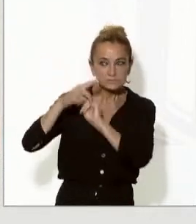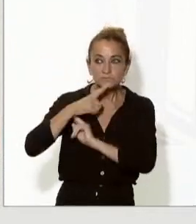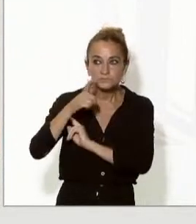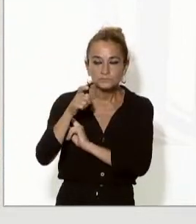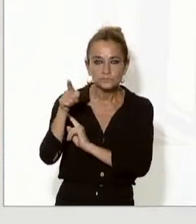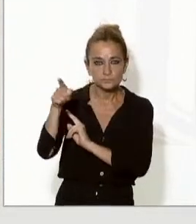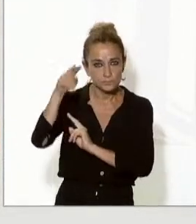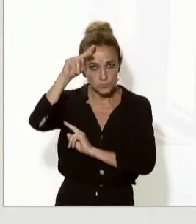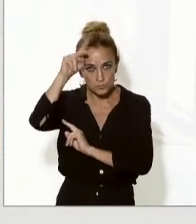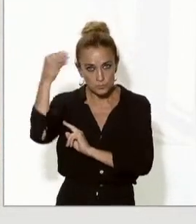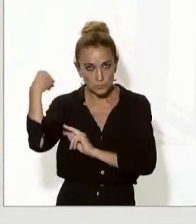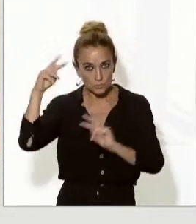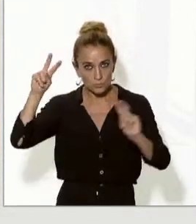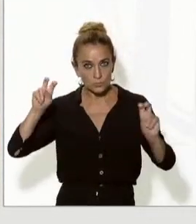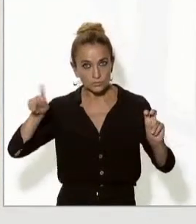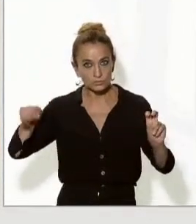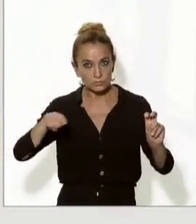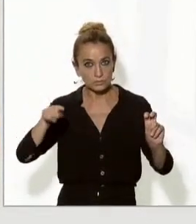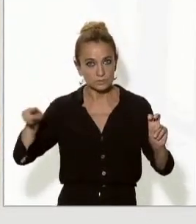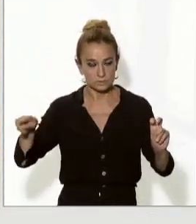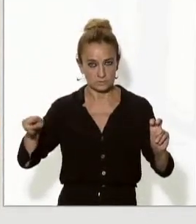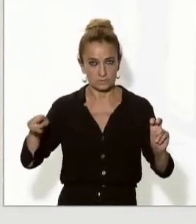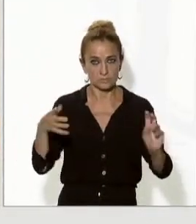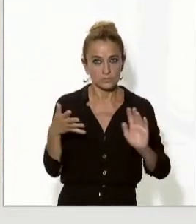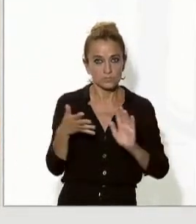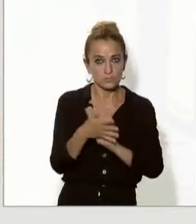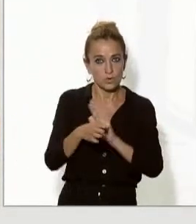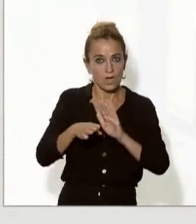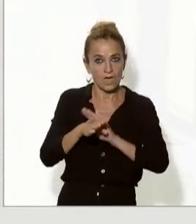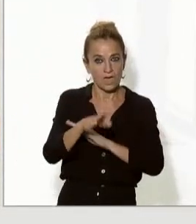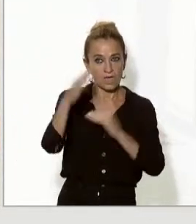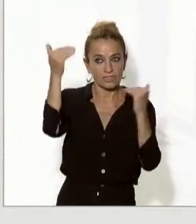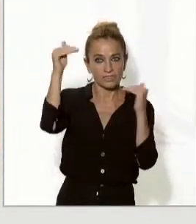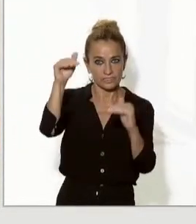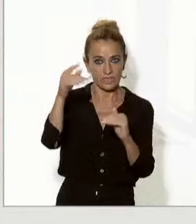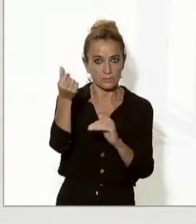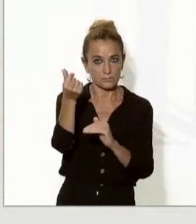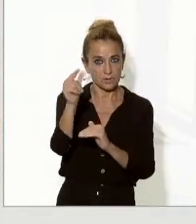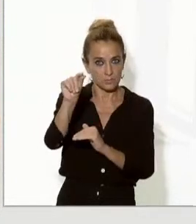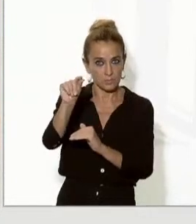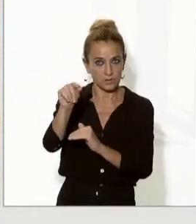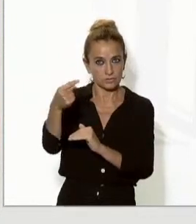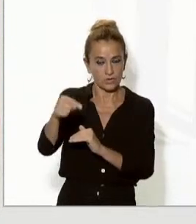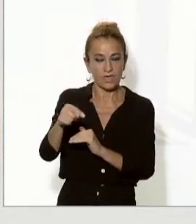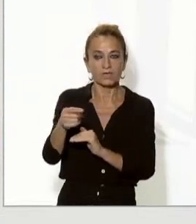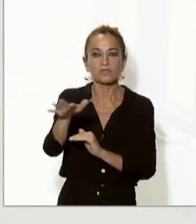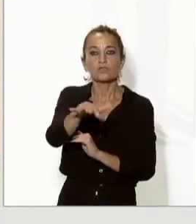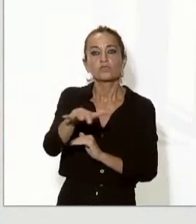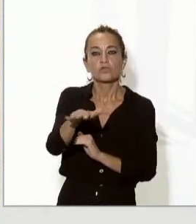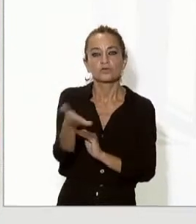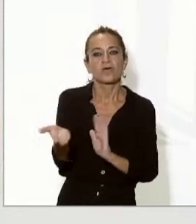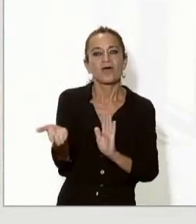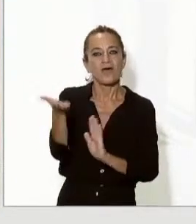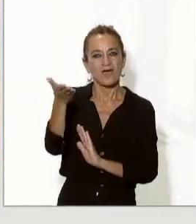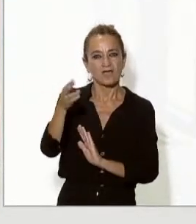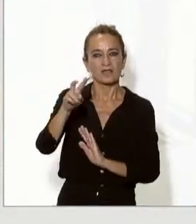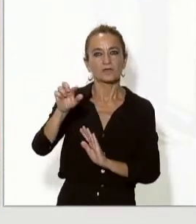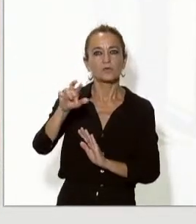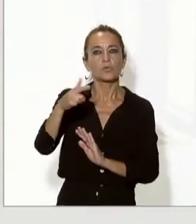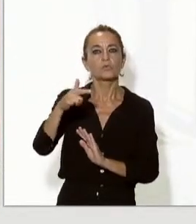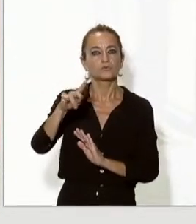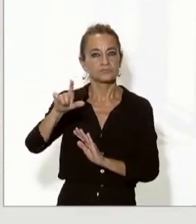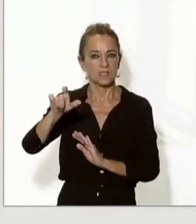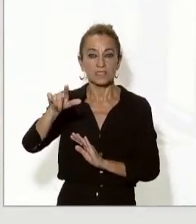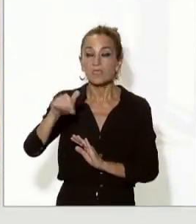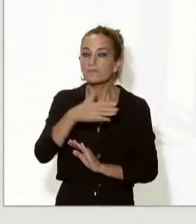és un tema que els preocupa, sobretot la problemàtica de l'accés a l'habitatge en preu assequible a l'Alt Urgell, i en aquest cas també pel cap de